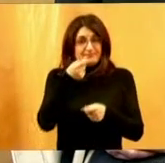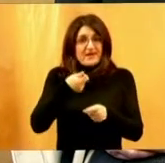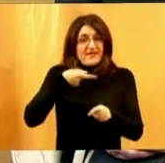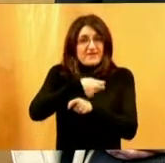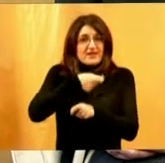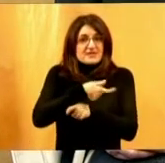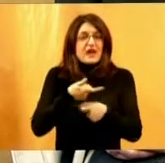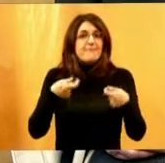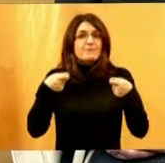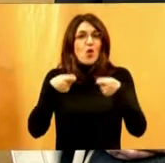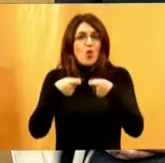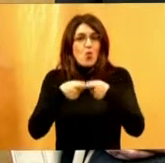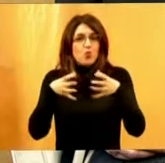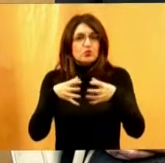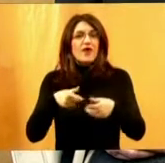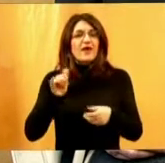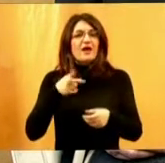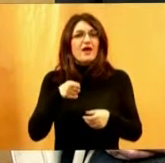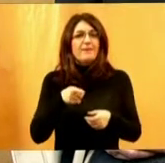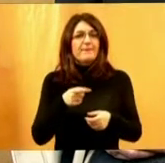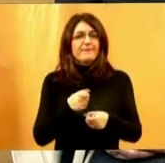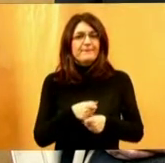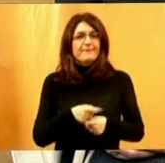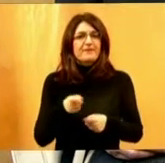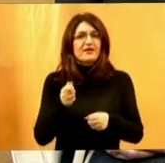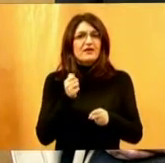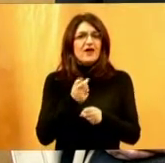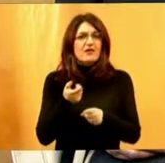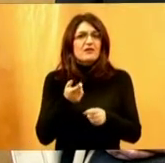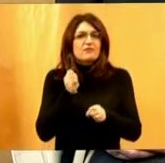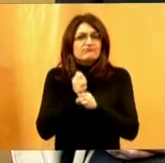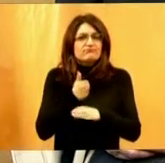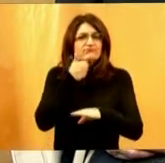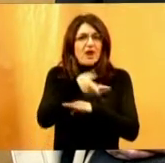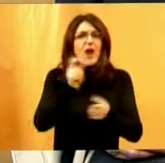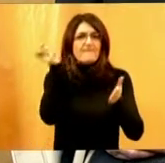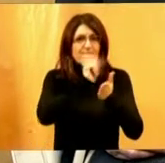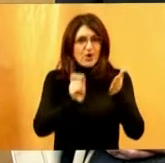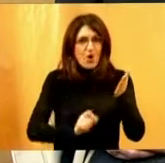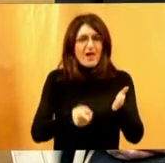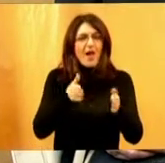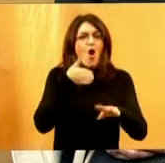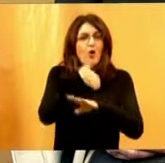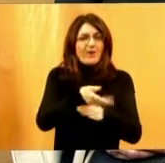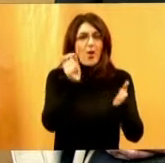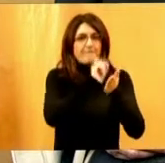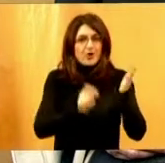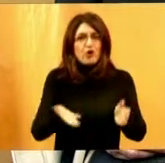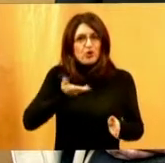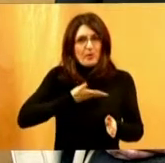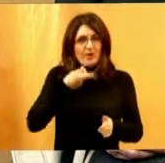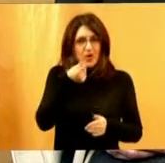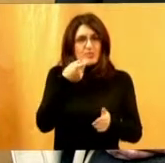udruga je bazirana na, orijentirana zapravo na projektno financiranje ili